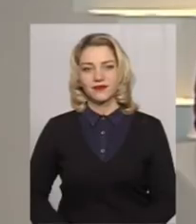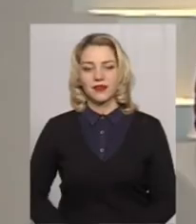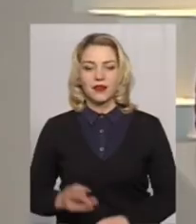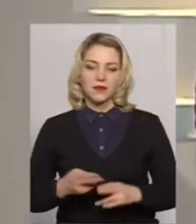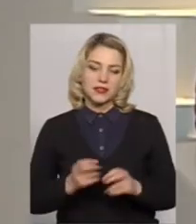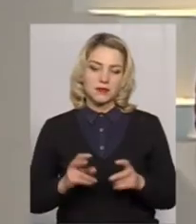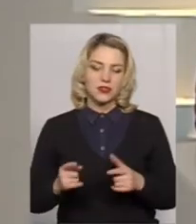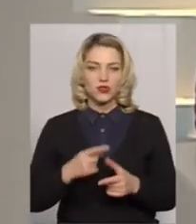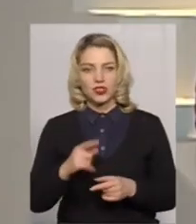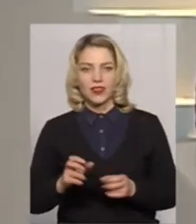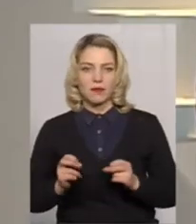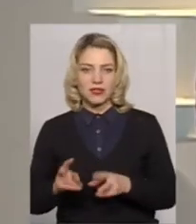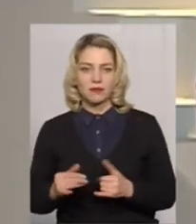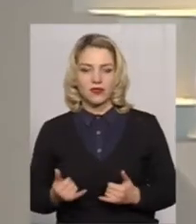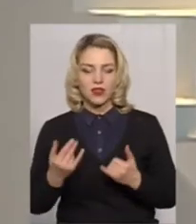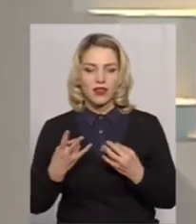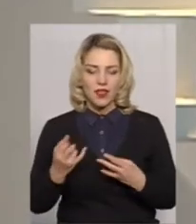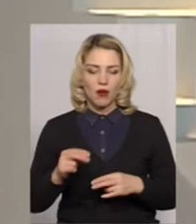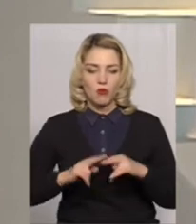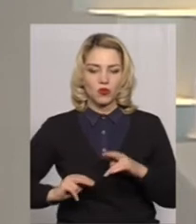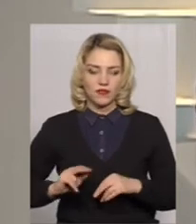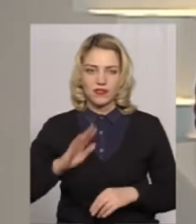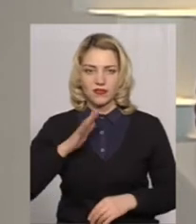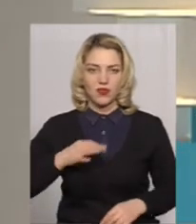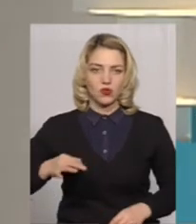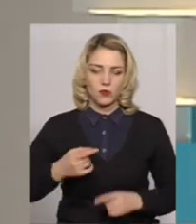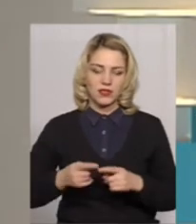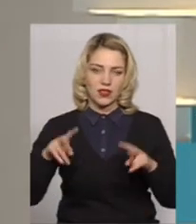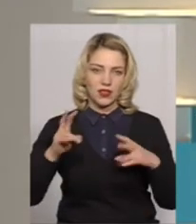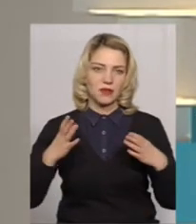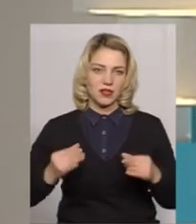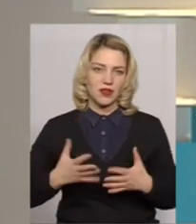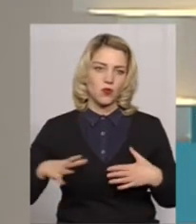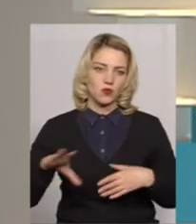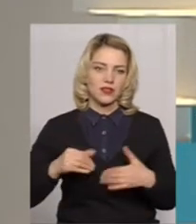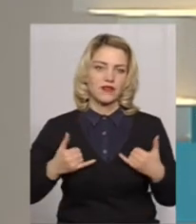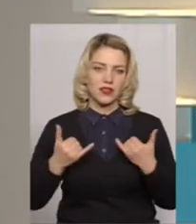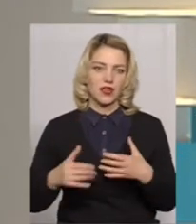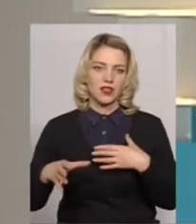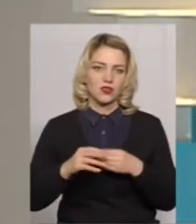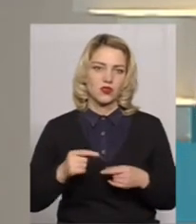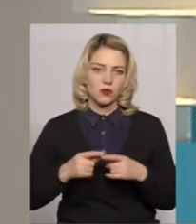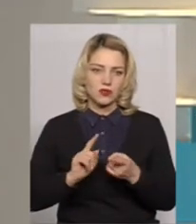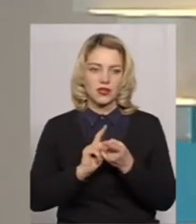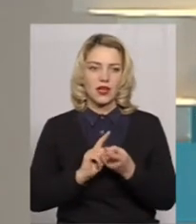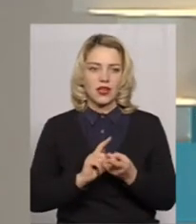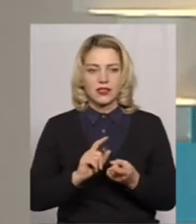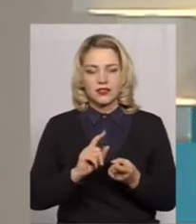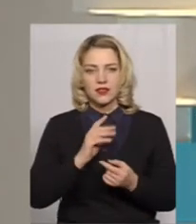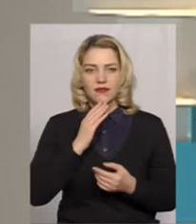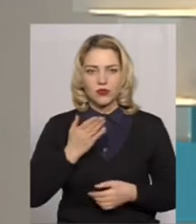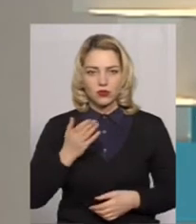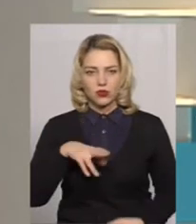Безпечно чи небезпечно на будівництвах області? Це тема дня. Усіх вітаємо. Ми з Оксаною Фіновською працюємо для вас